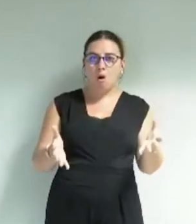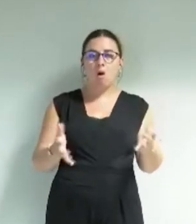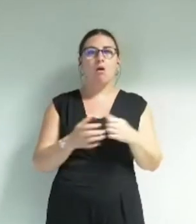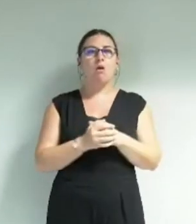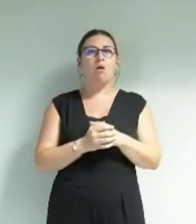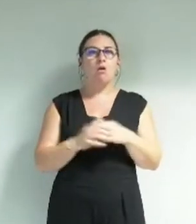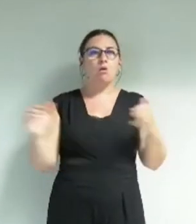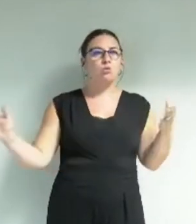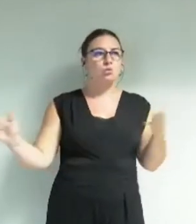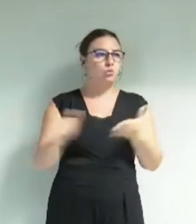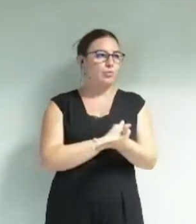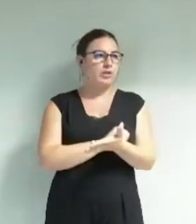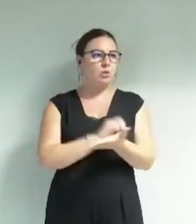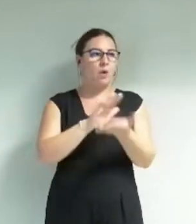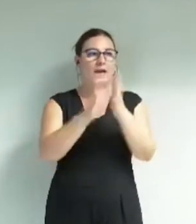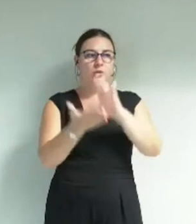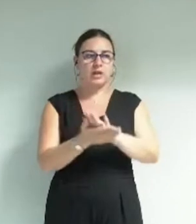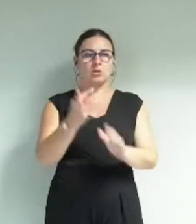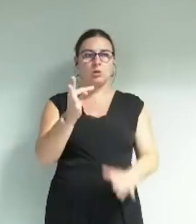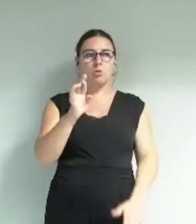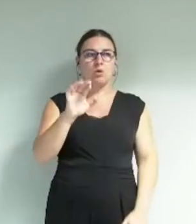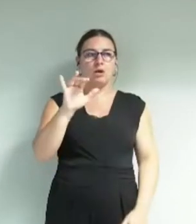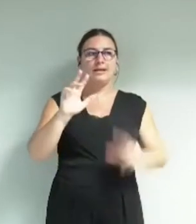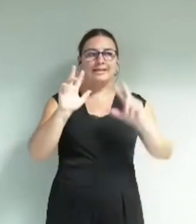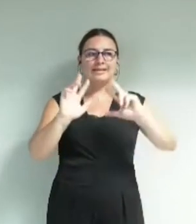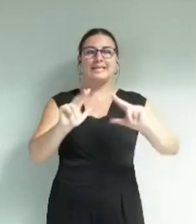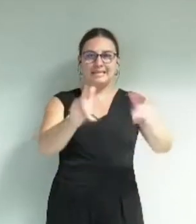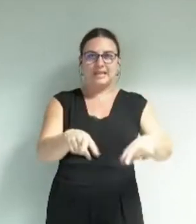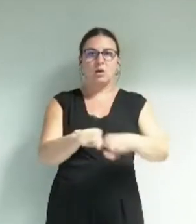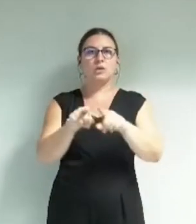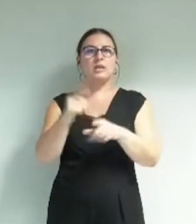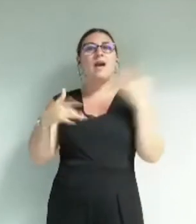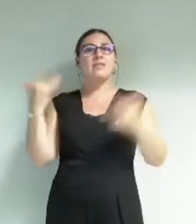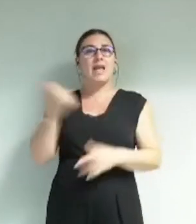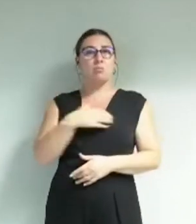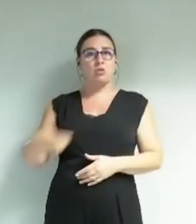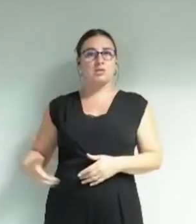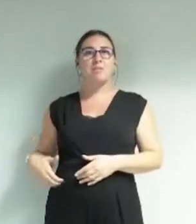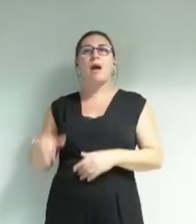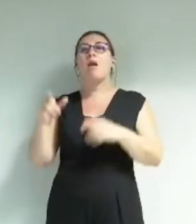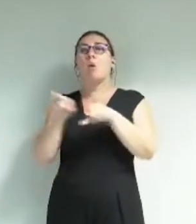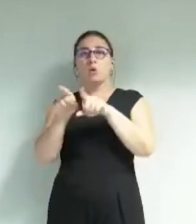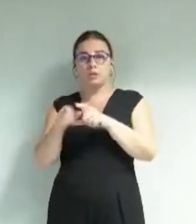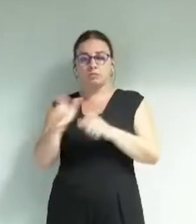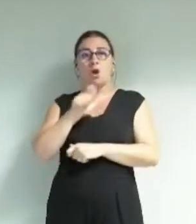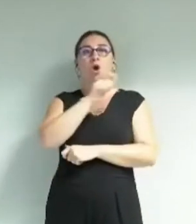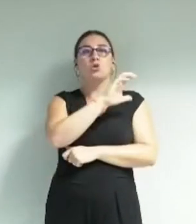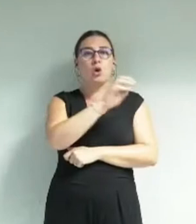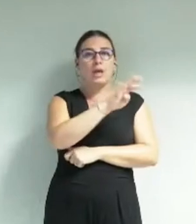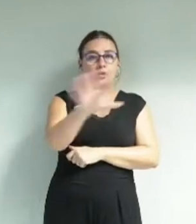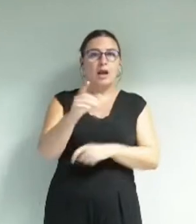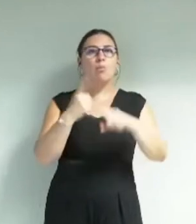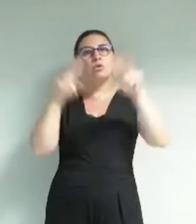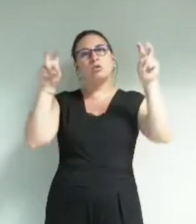et la reprise en main de la programmation du théâtre municipal, du théâtre 145 et du théâtre de poche.